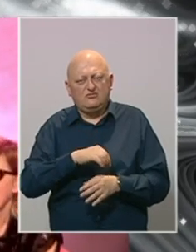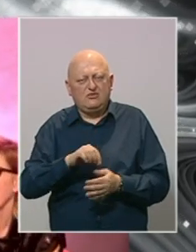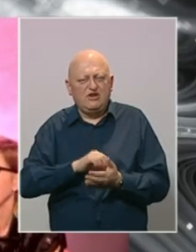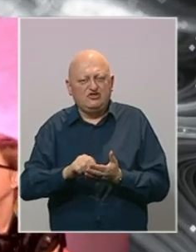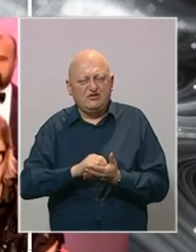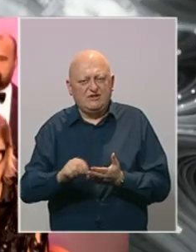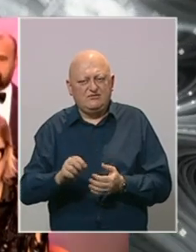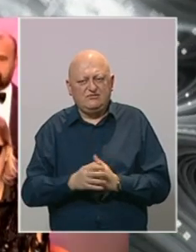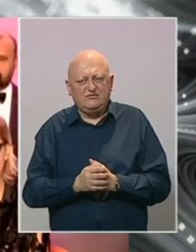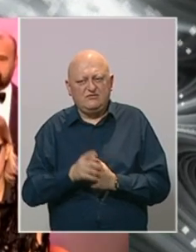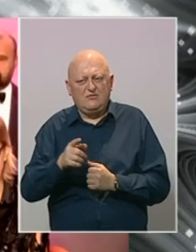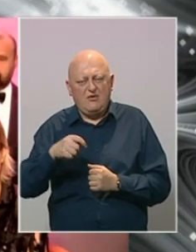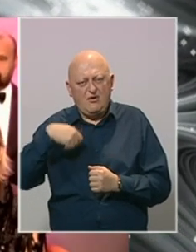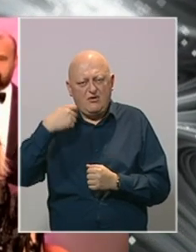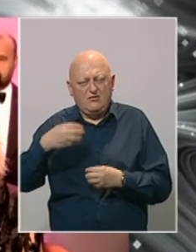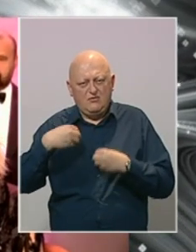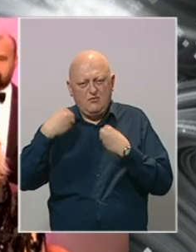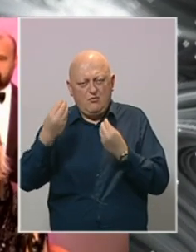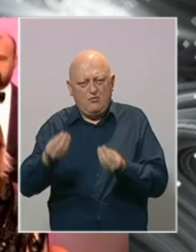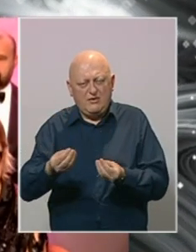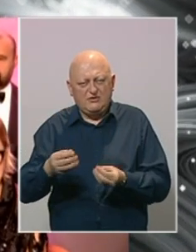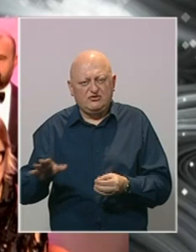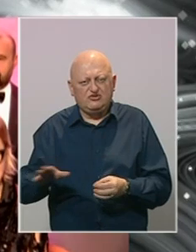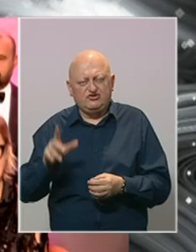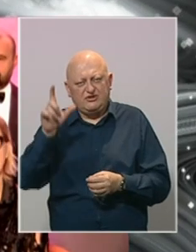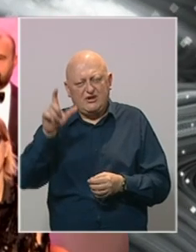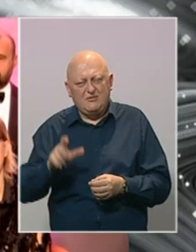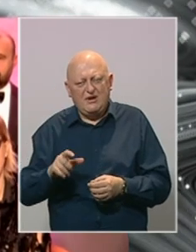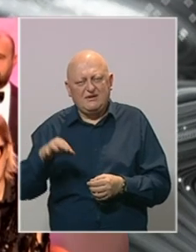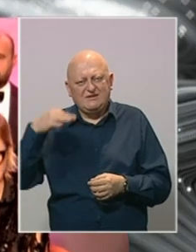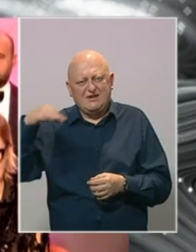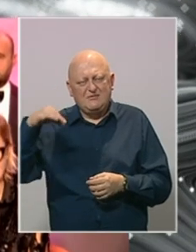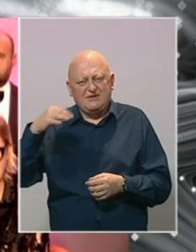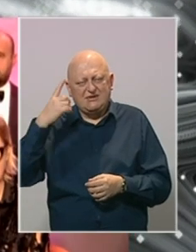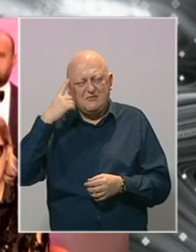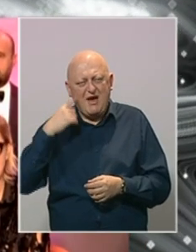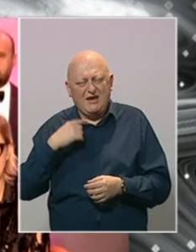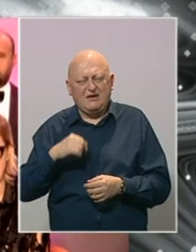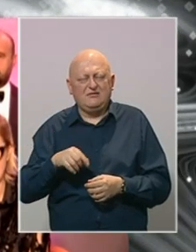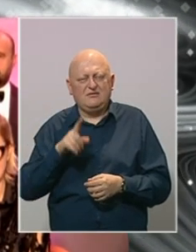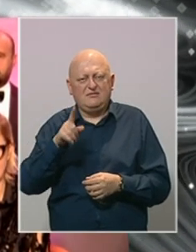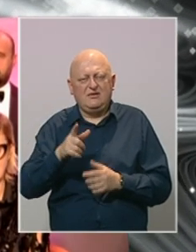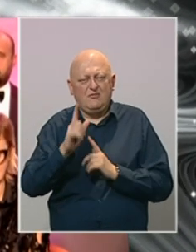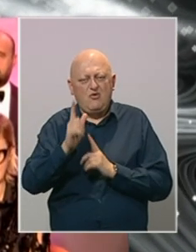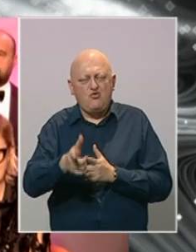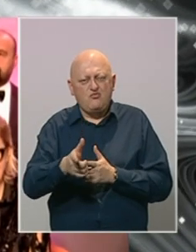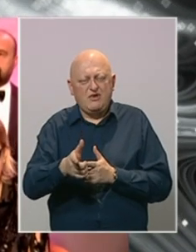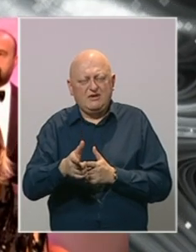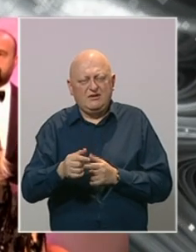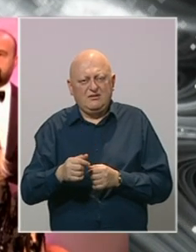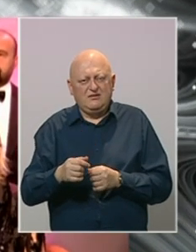Ovaj film posvećen je ženama, majkama Srebrenice, njihovim ubijenim